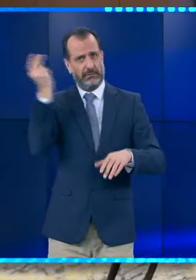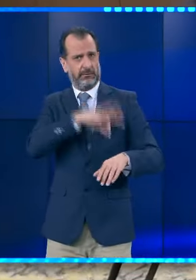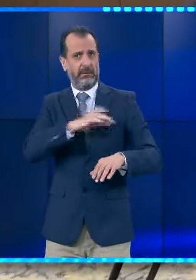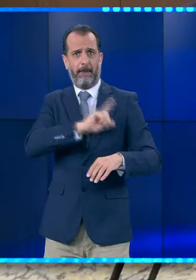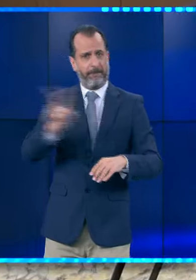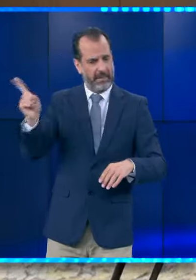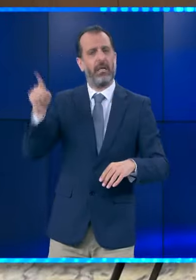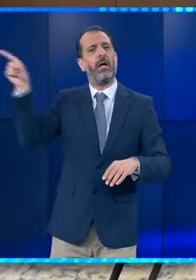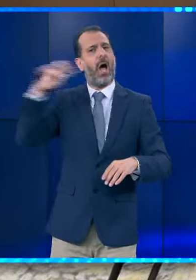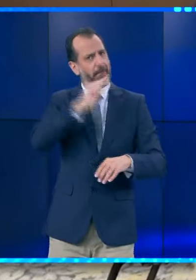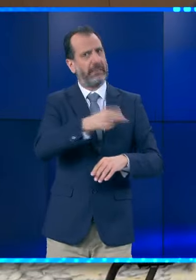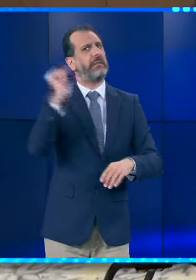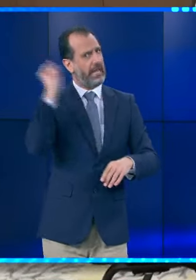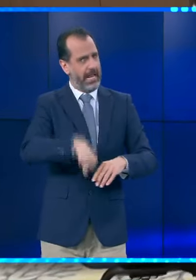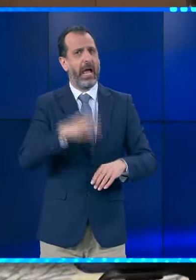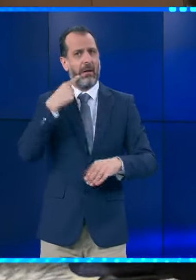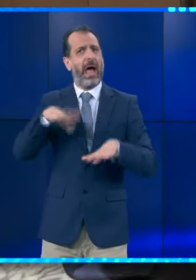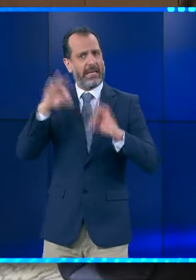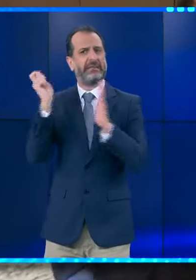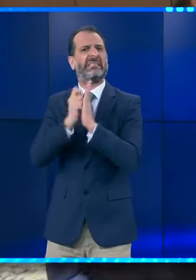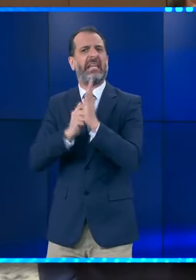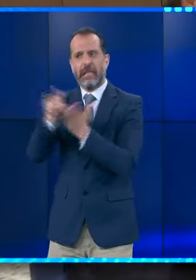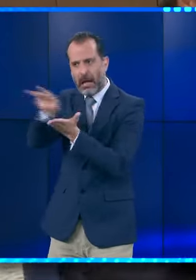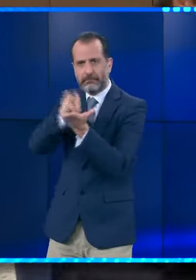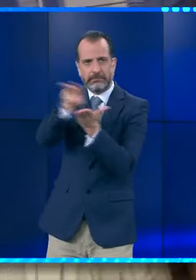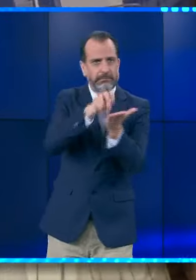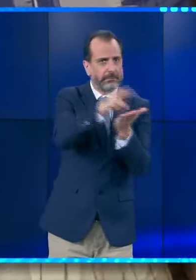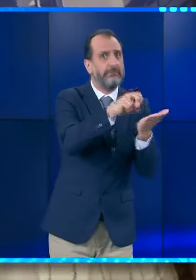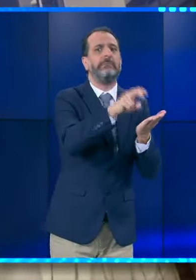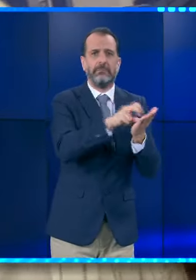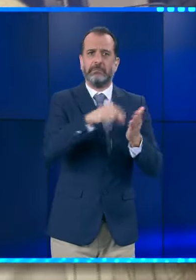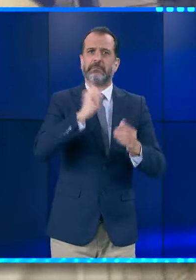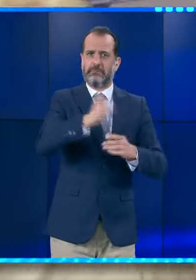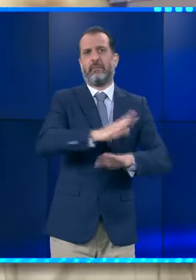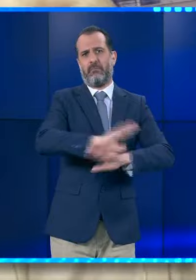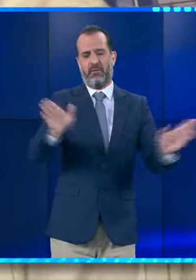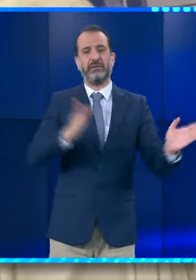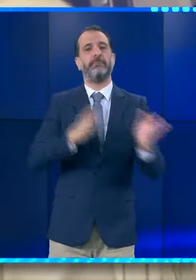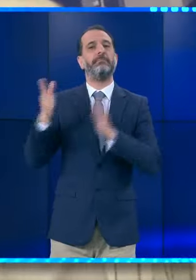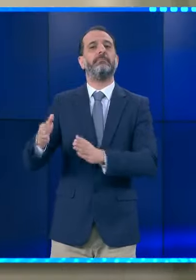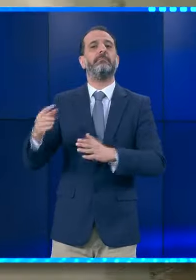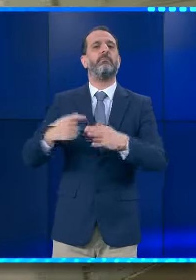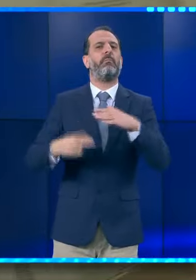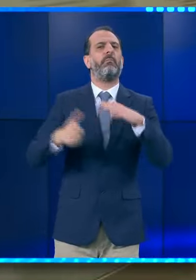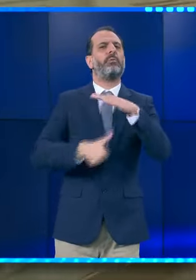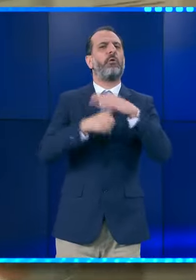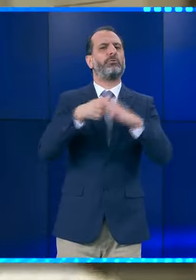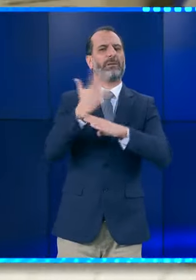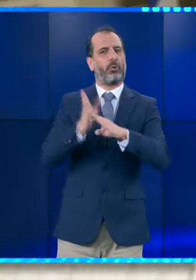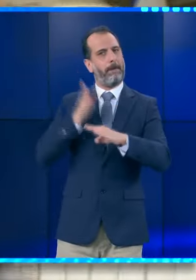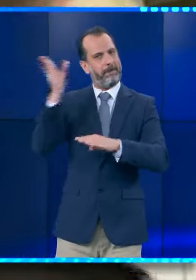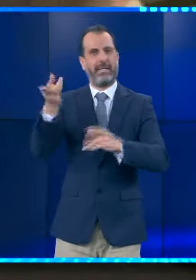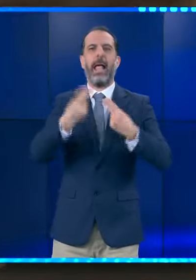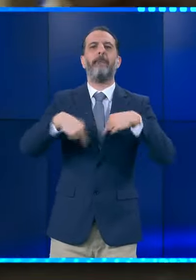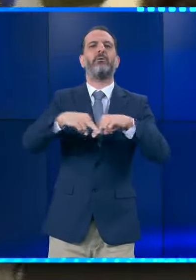πρωτοβουλίες. Πρωτεραιότητα όλων είναι η ακρίβεια, γι' αυτό ο Νίκος Ανδρουλάκης σήμερα πήγε στην Επιτροπή Ανταγωνισμού. Η κυβέρνηση καθυστέρησε πάρα πολύ,